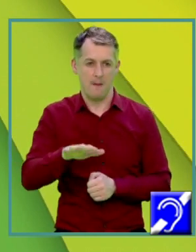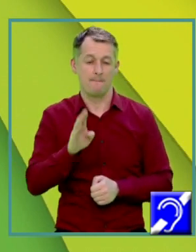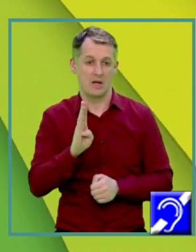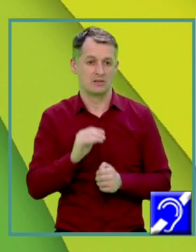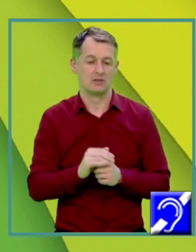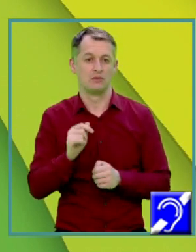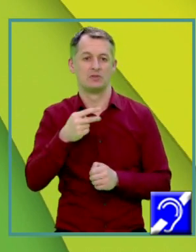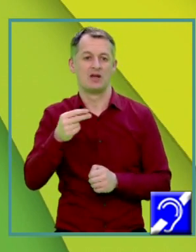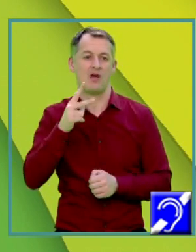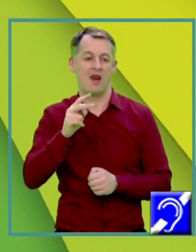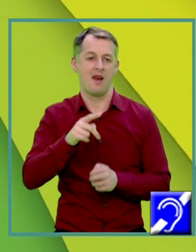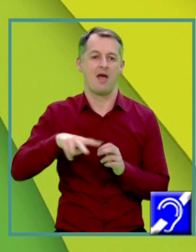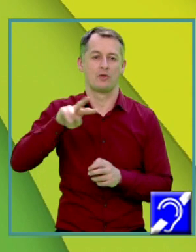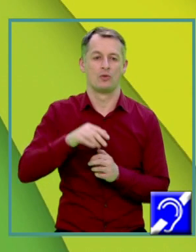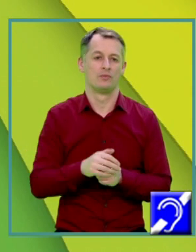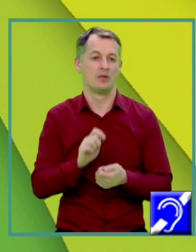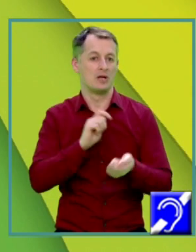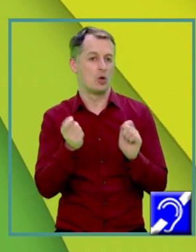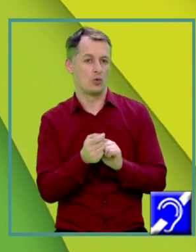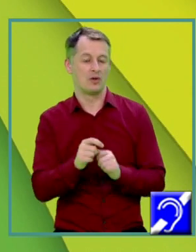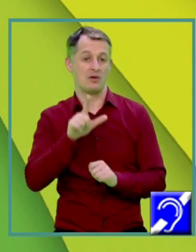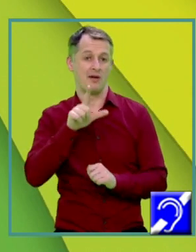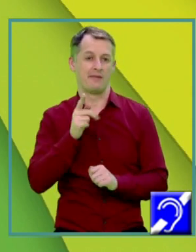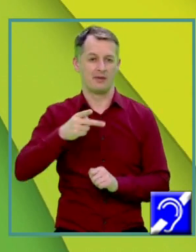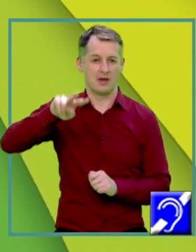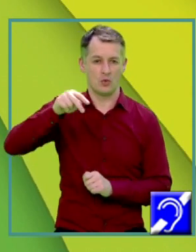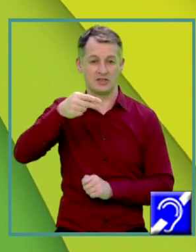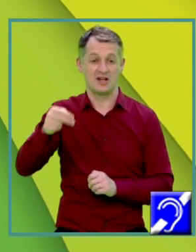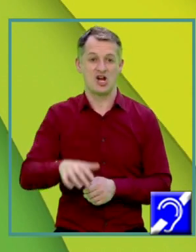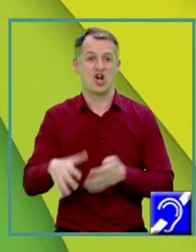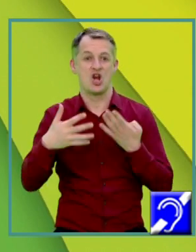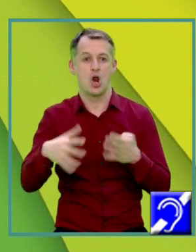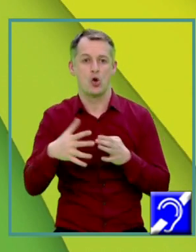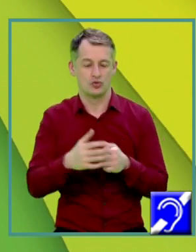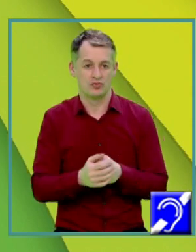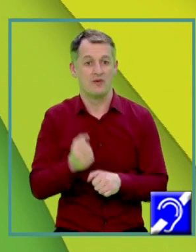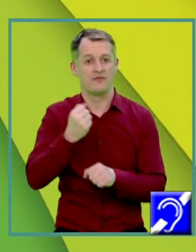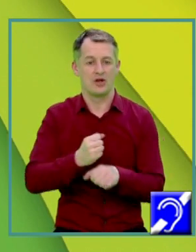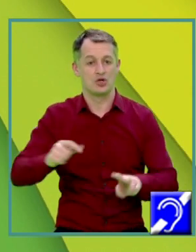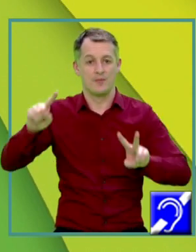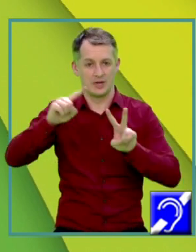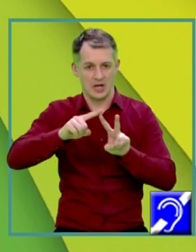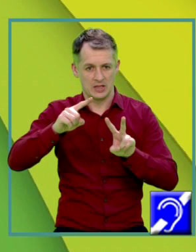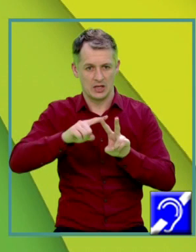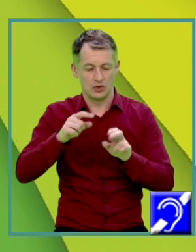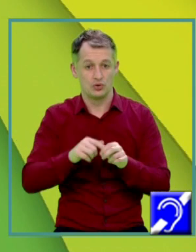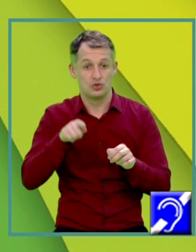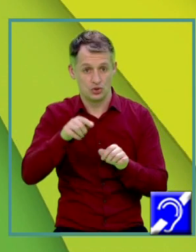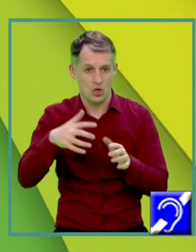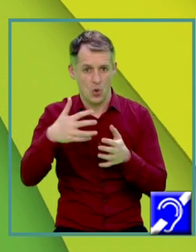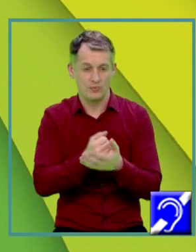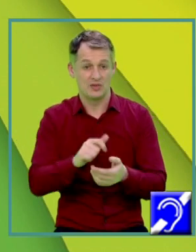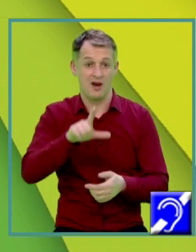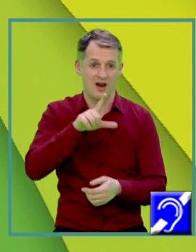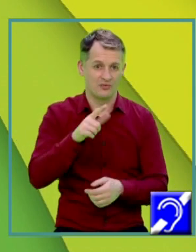înlocui și obținem că latura la a doua egal cu 900 Aplicăm radicalul Și obținem că